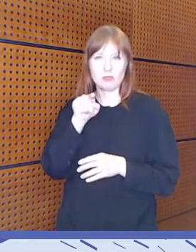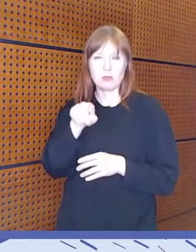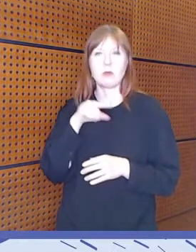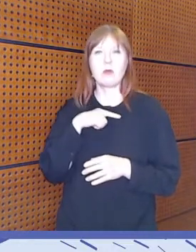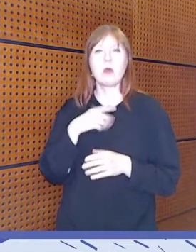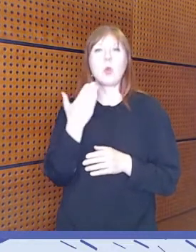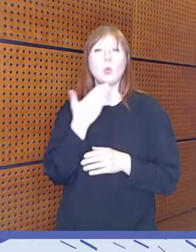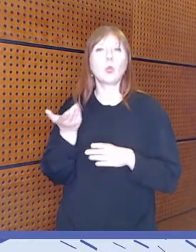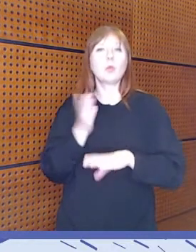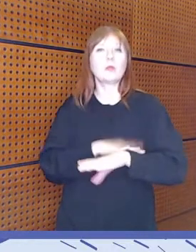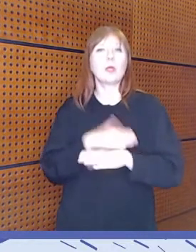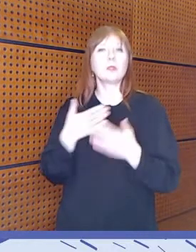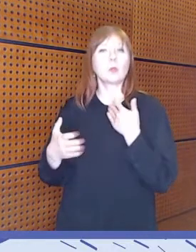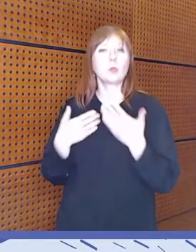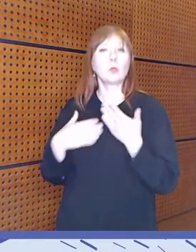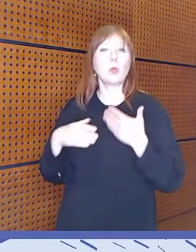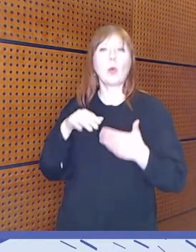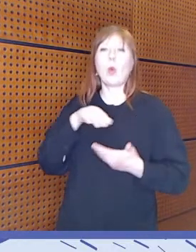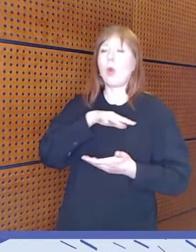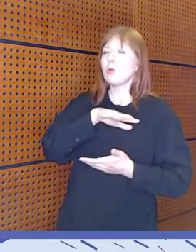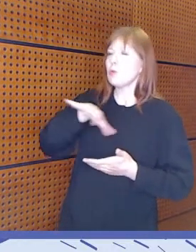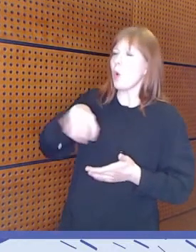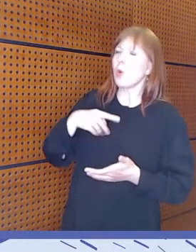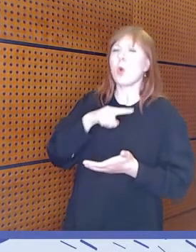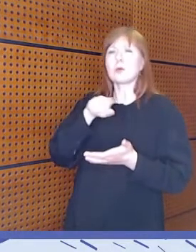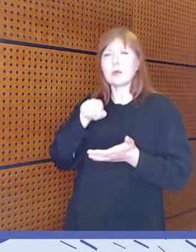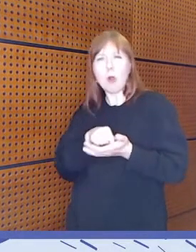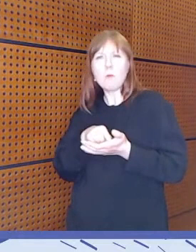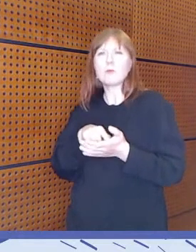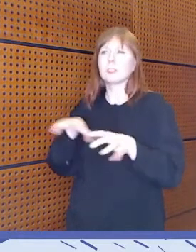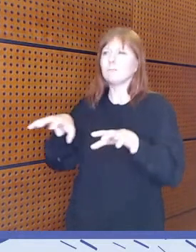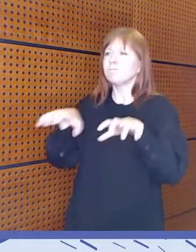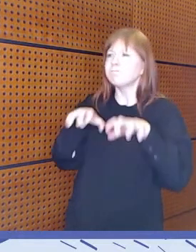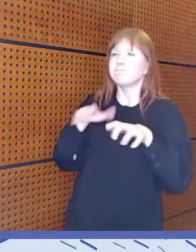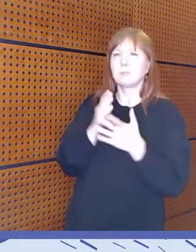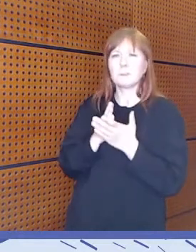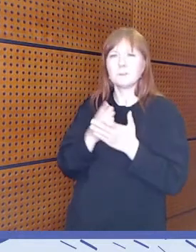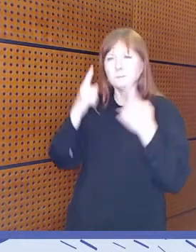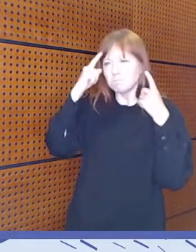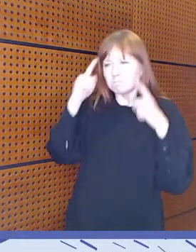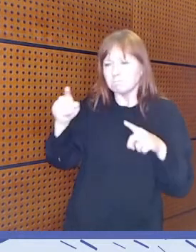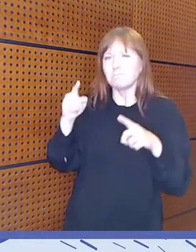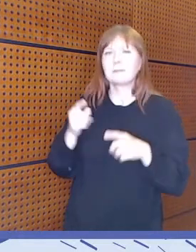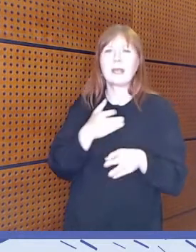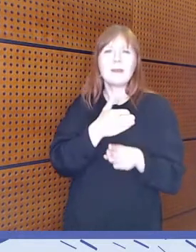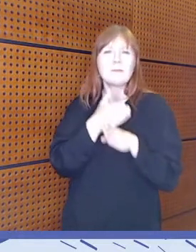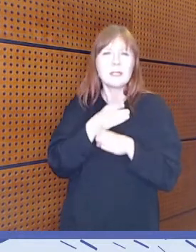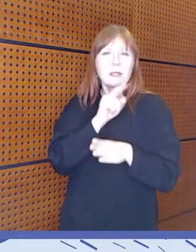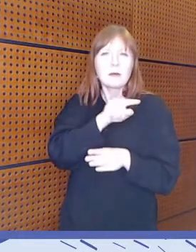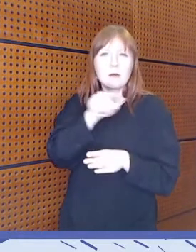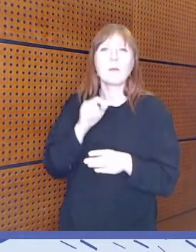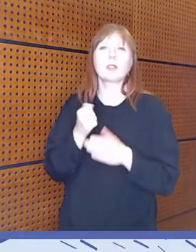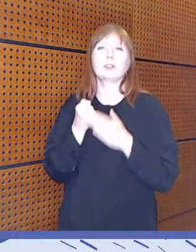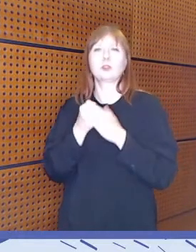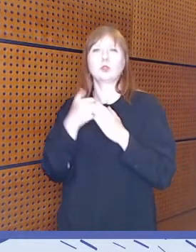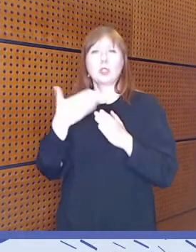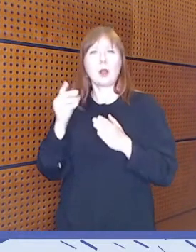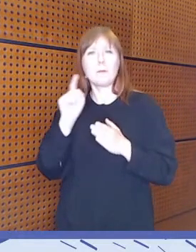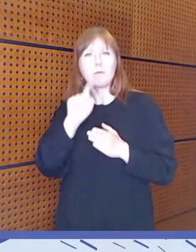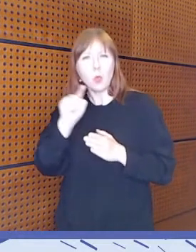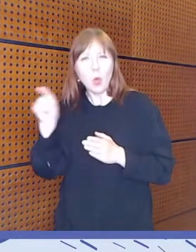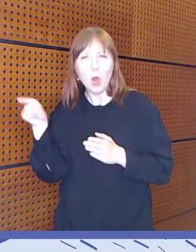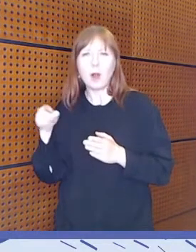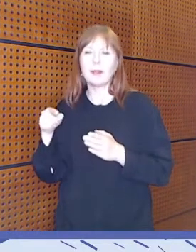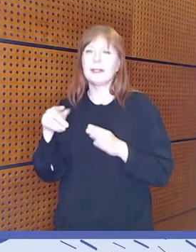kaupungin asiaksi. Siellä oli firmat, siellä oli sosiaalipuoli, kaikki naiset sektorit ja